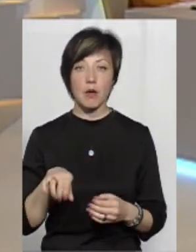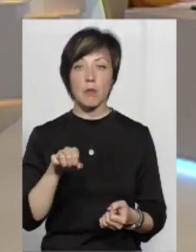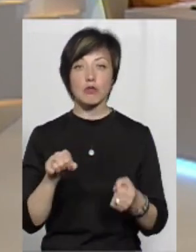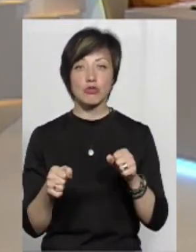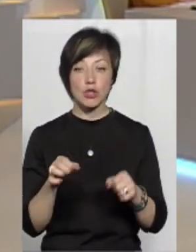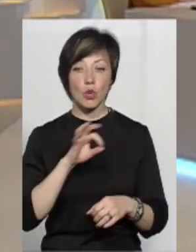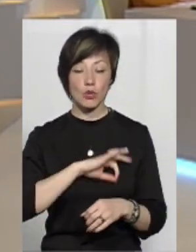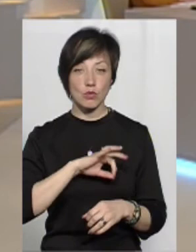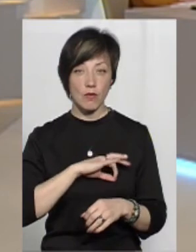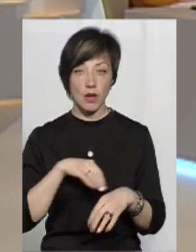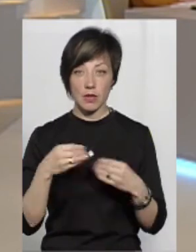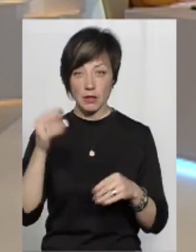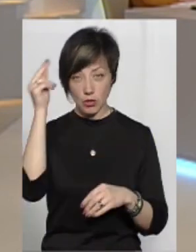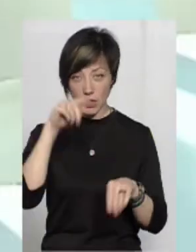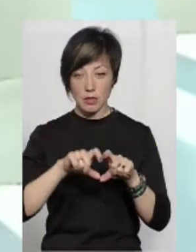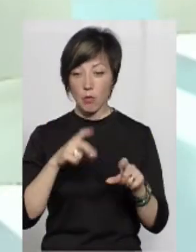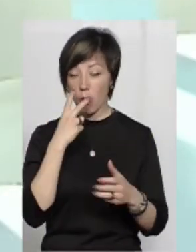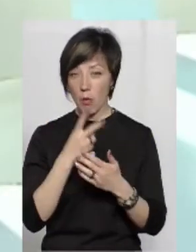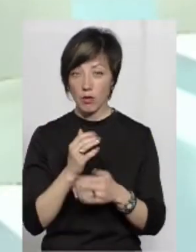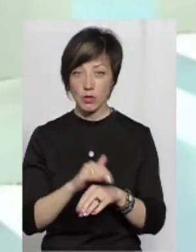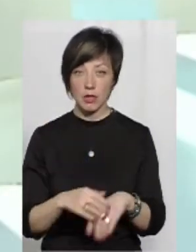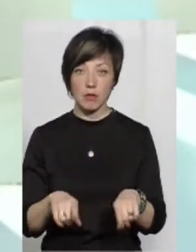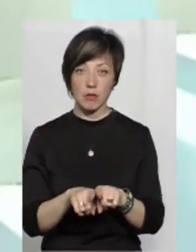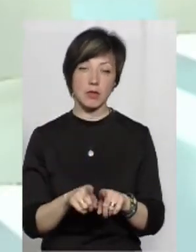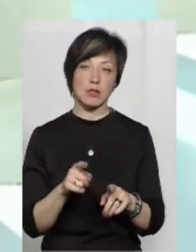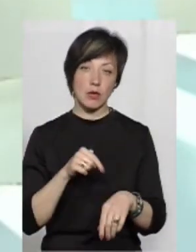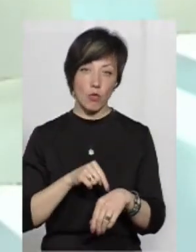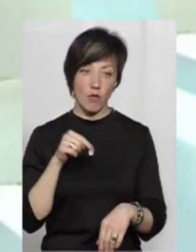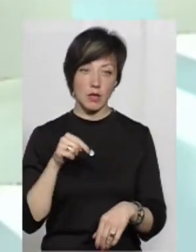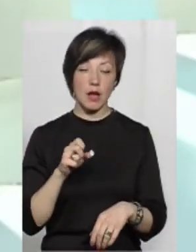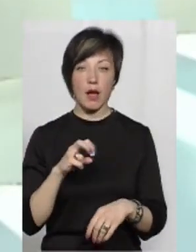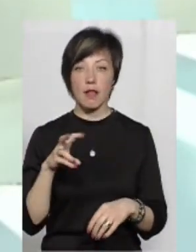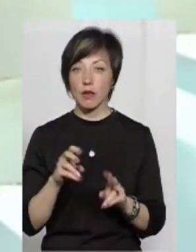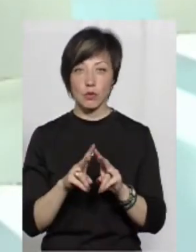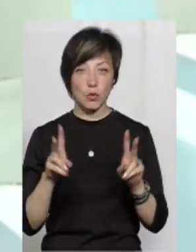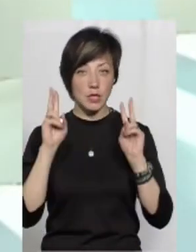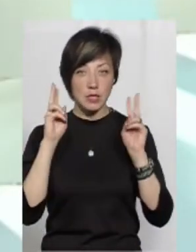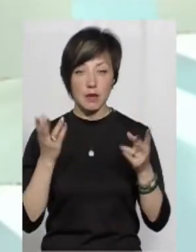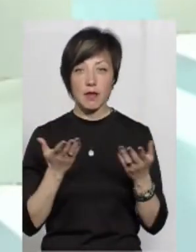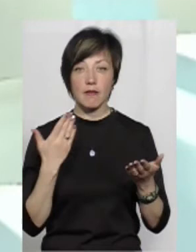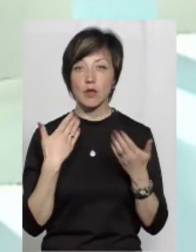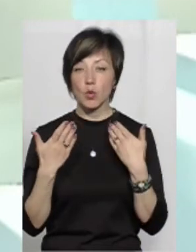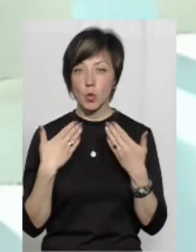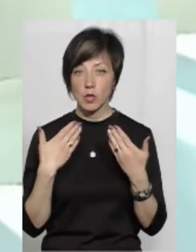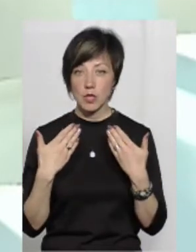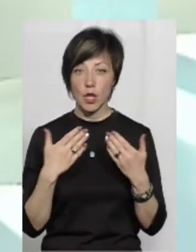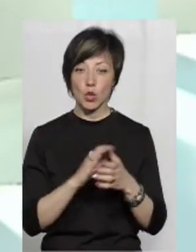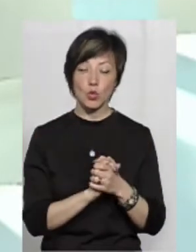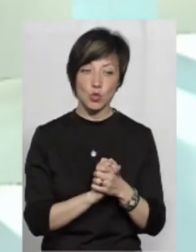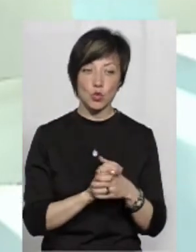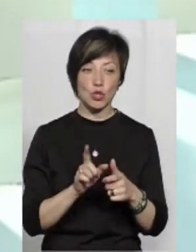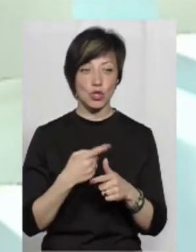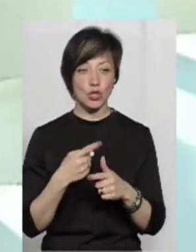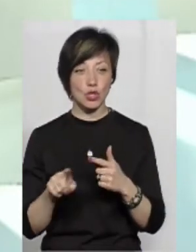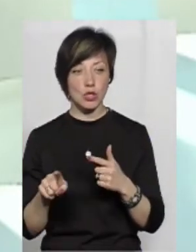машину в користування. Навчальний заклад, побачивши таке, мав також зреагувати. Але ж ніхто не знає, у яких відносинах дружніх